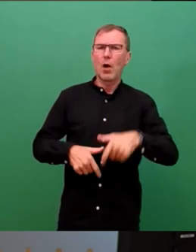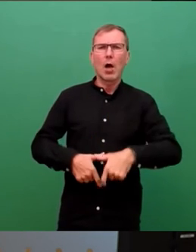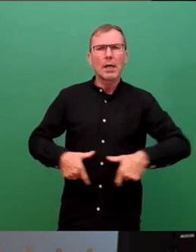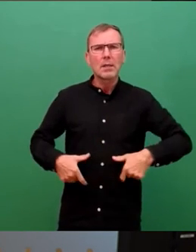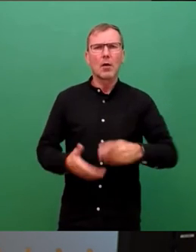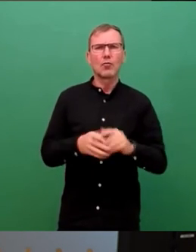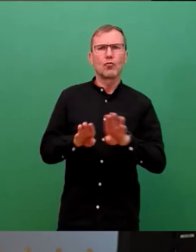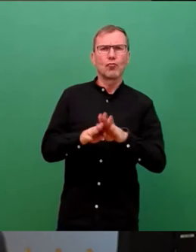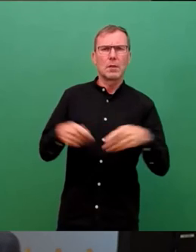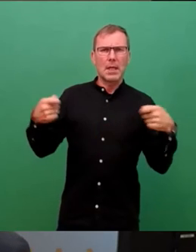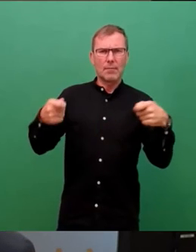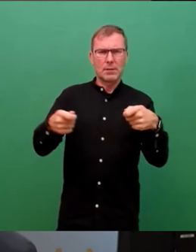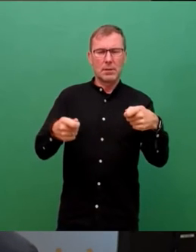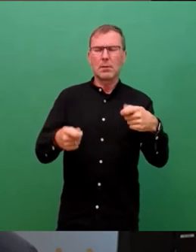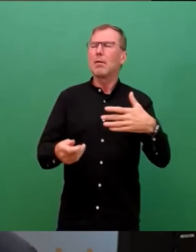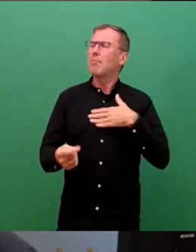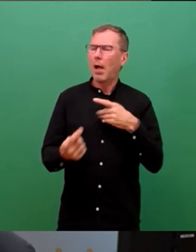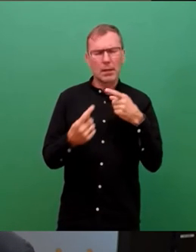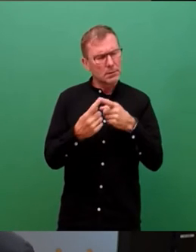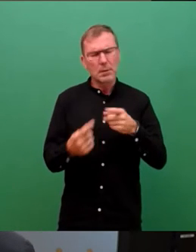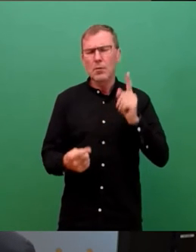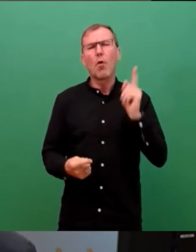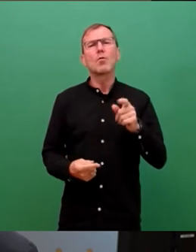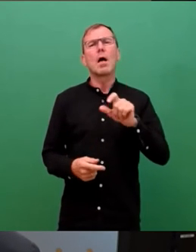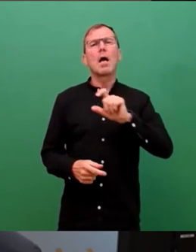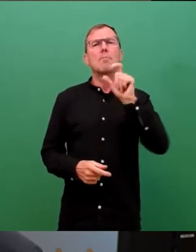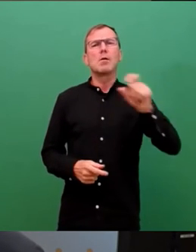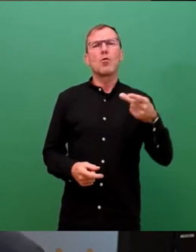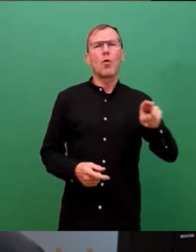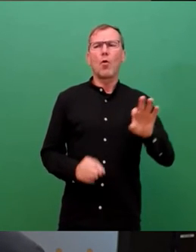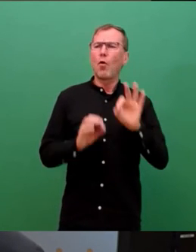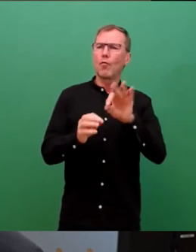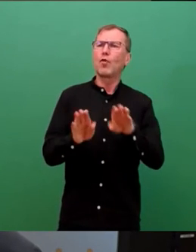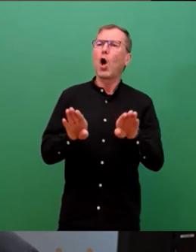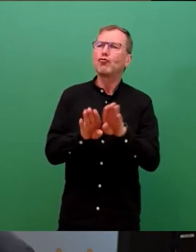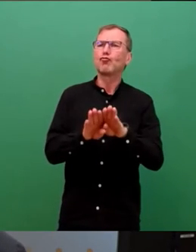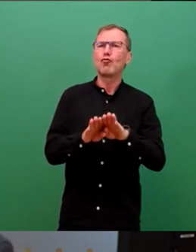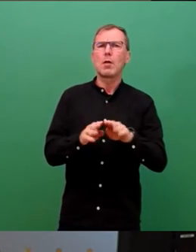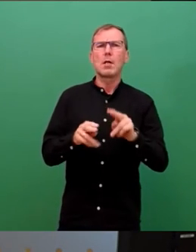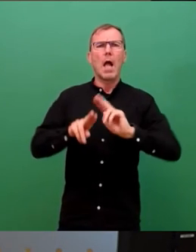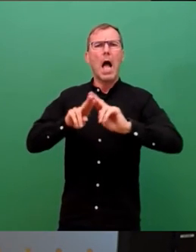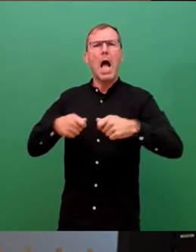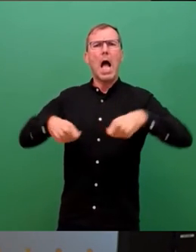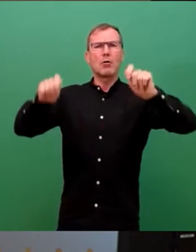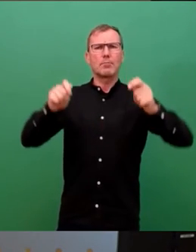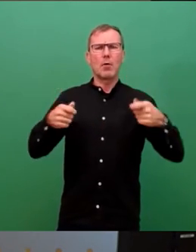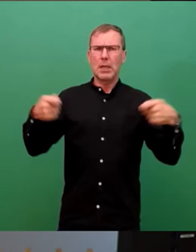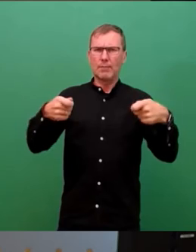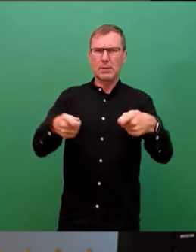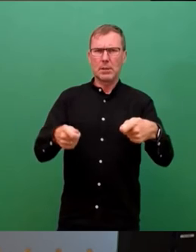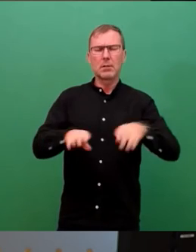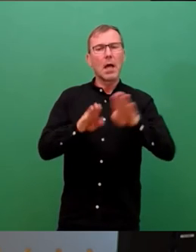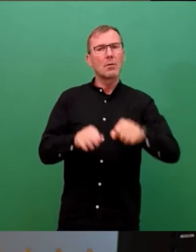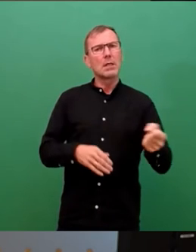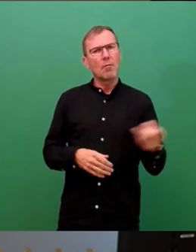Mein Ziel ist es weiterhin jährlich, mindestens 100 Millionen Euro in den Schulhausbau zu investieren. Im Haushaltsentwurf für 2023